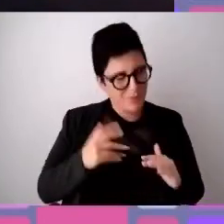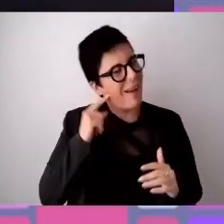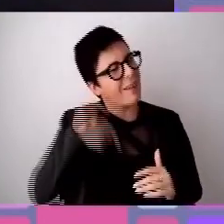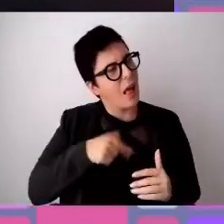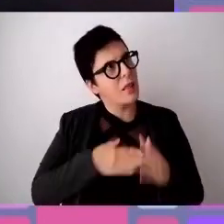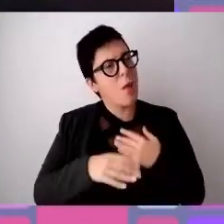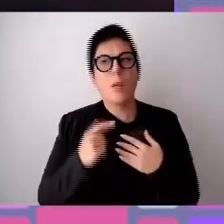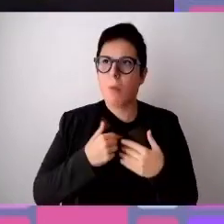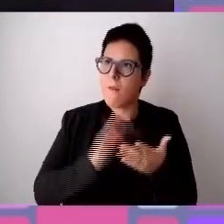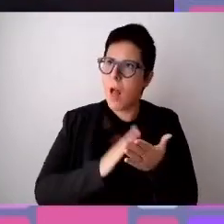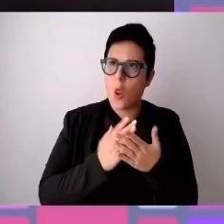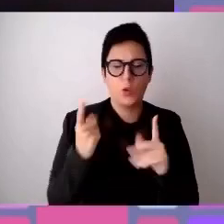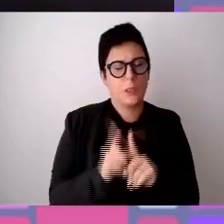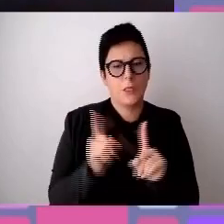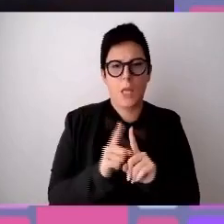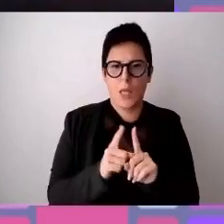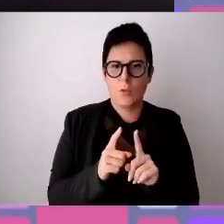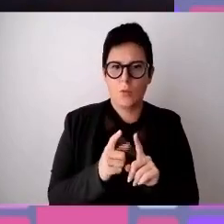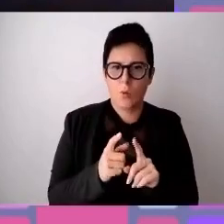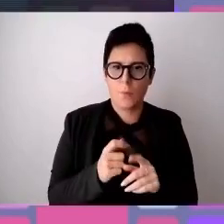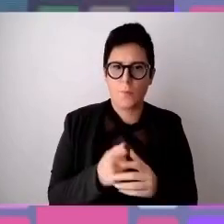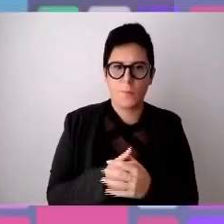peculiarità.